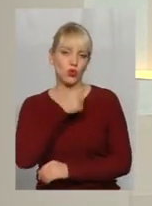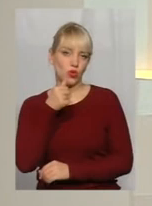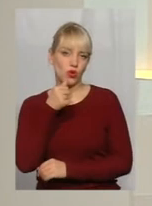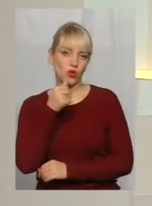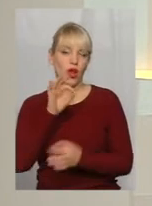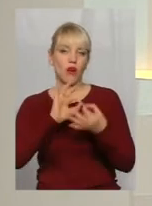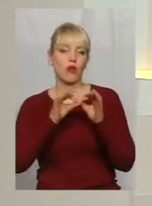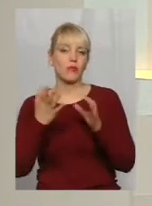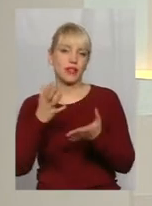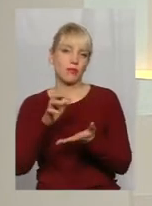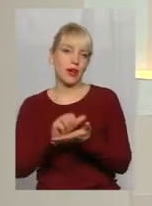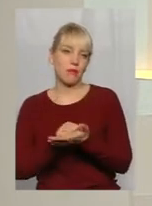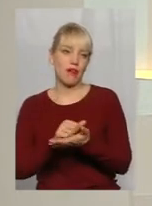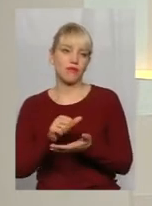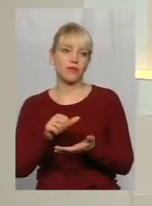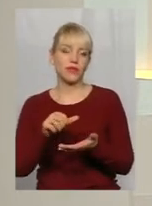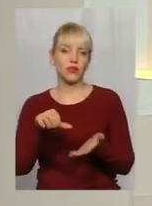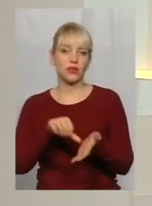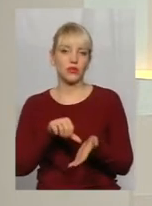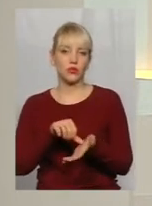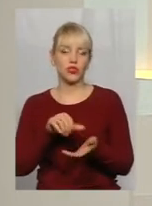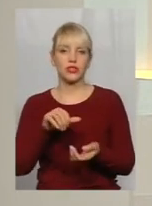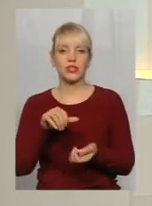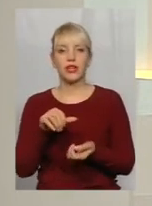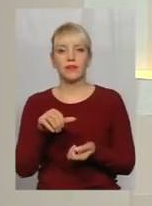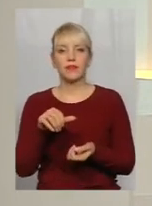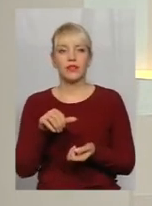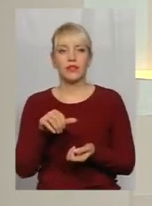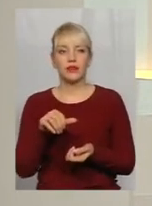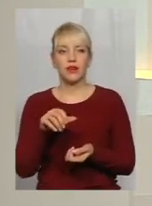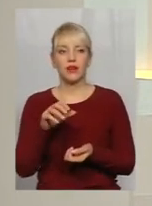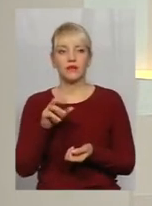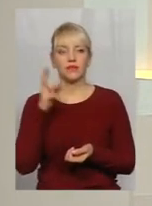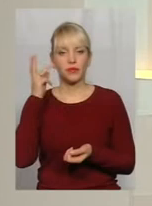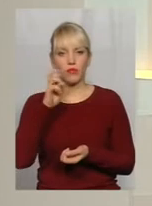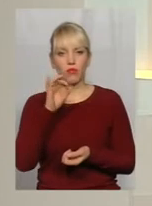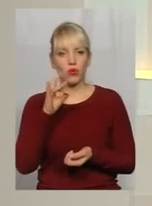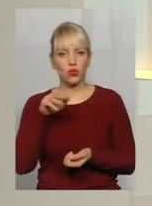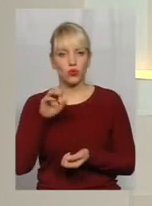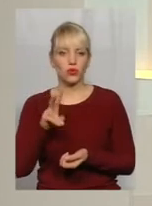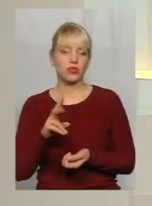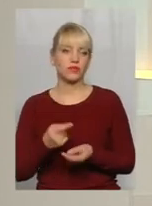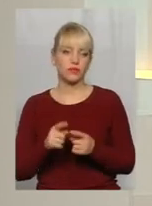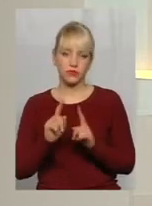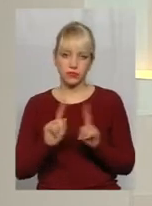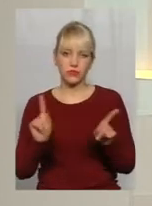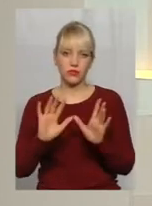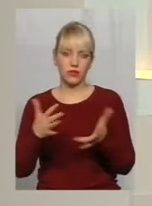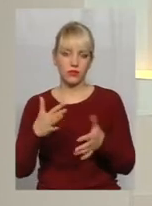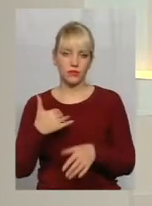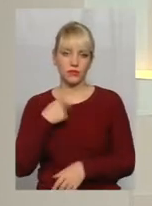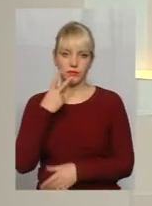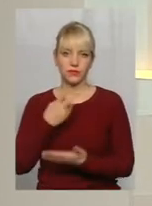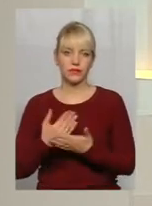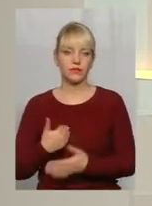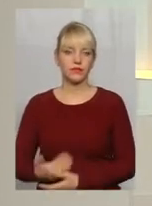олімпіади, якій приймав участь Олександр Бартюк, наш хмельничанин. Це був такий дещо курйозний випадок. Я попрошу